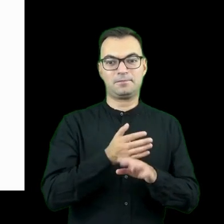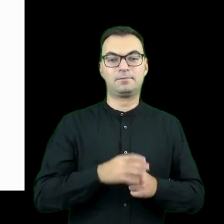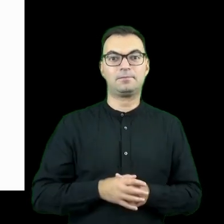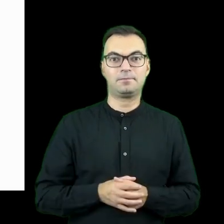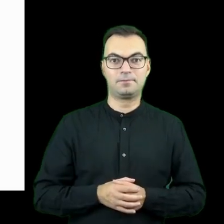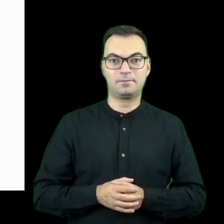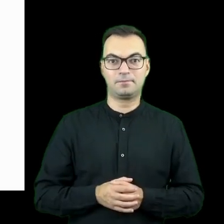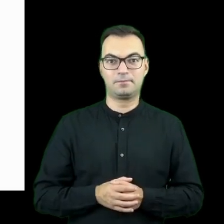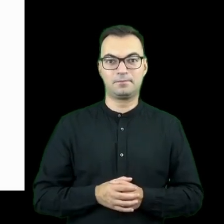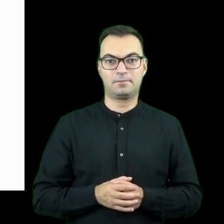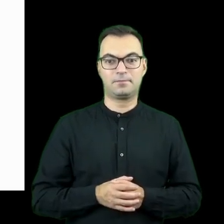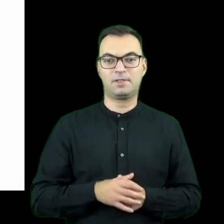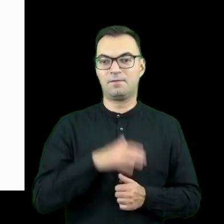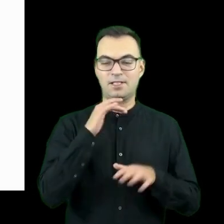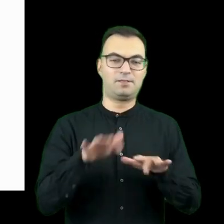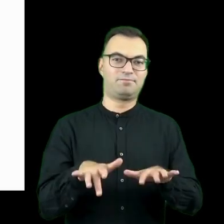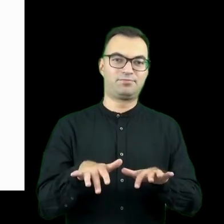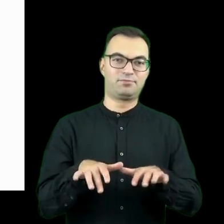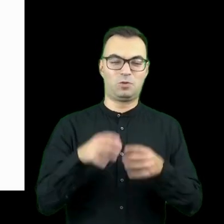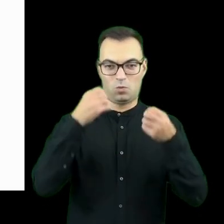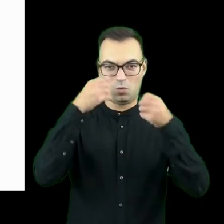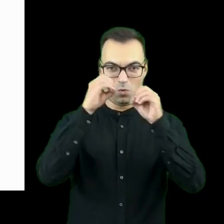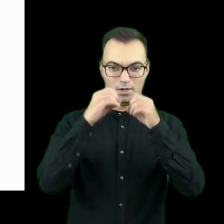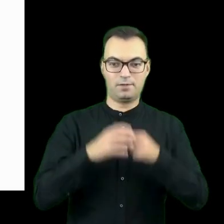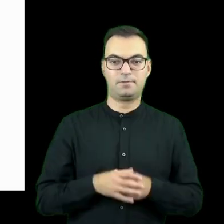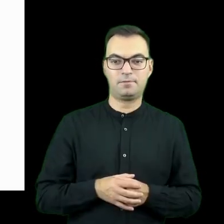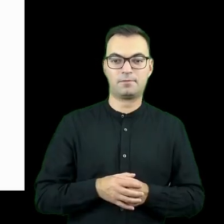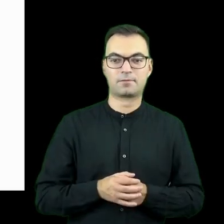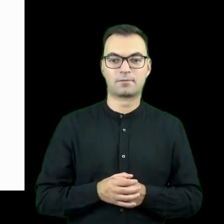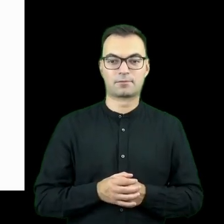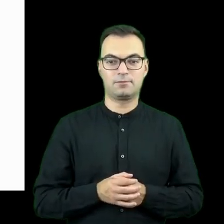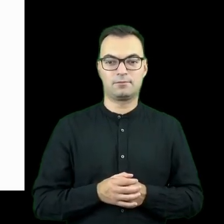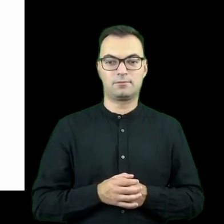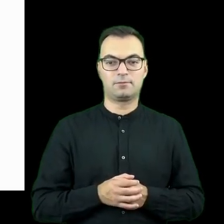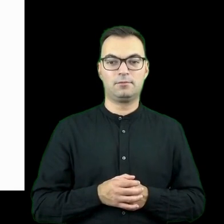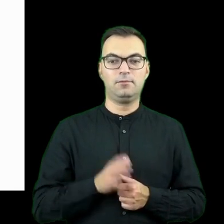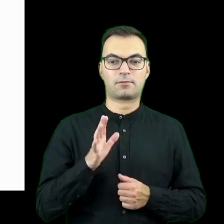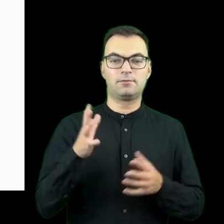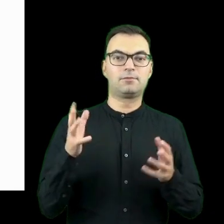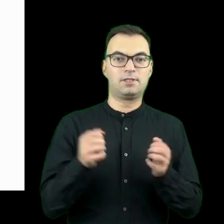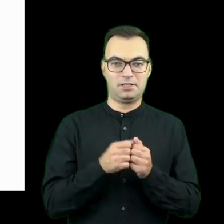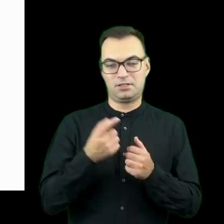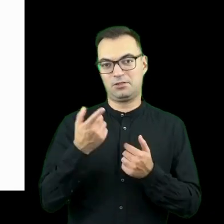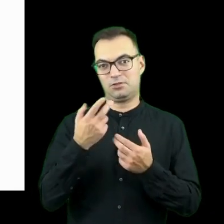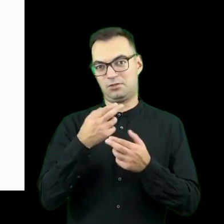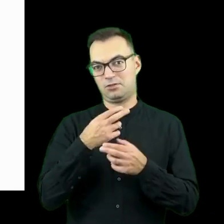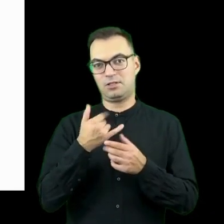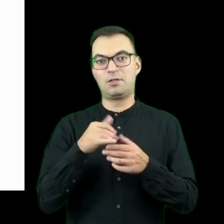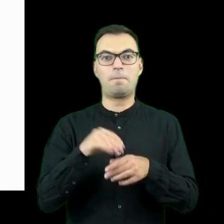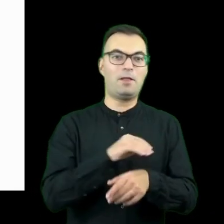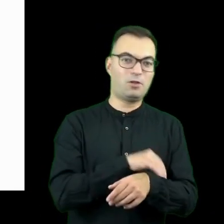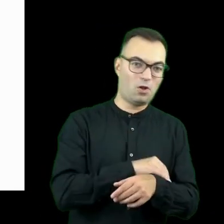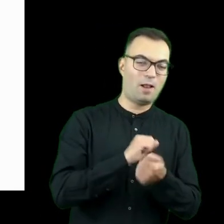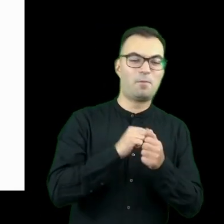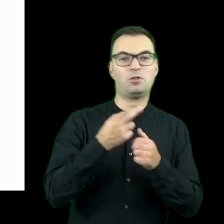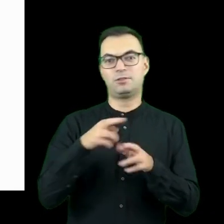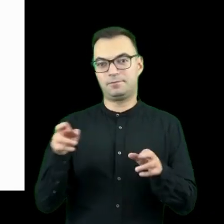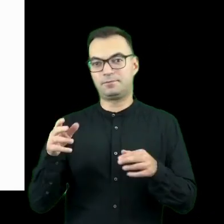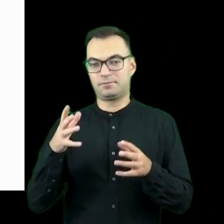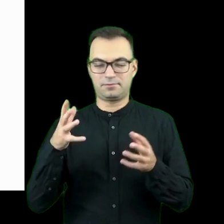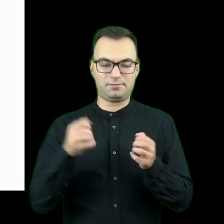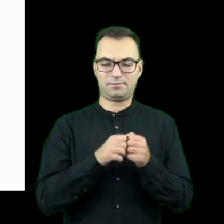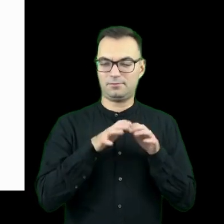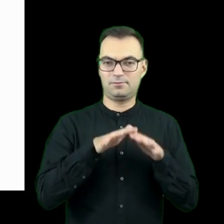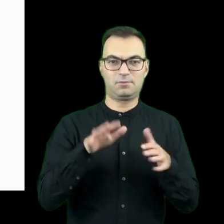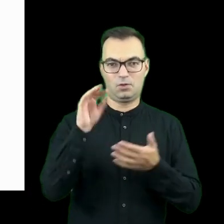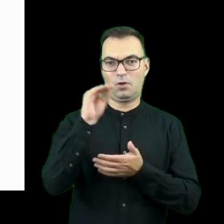skorzystać z tej nazwy, jeżeli wpiszecie w Google, no to jeżeli to jest produkt, to znajdziecie stronę tego produktu lub jeżeli to jest metodologią, to znajdziecie dosyć dużo